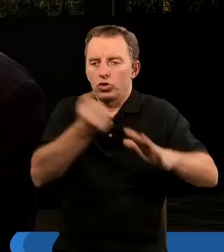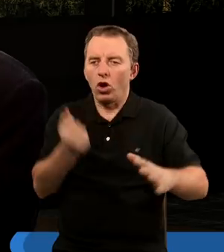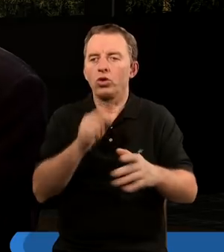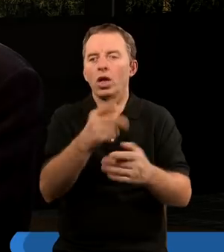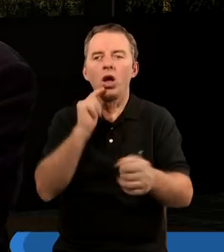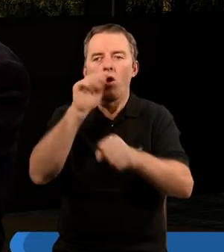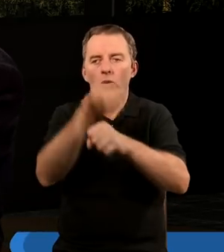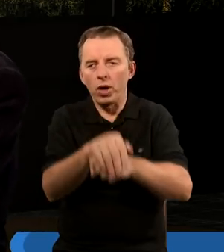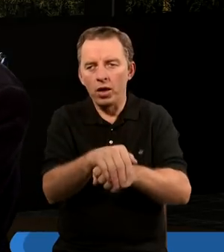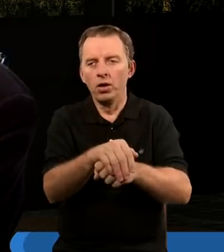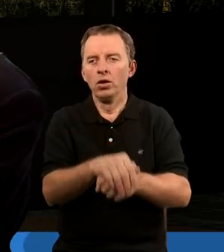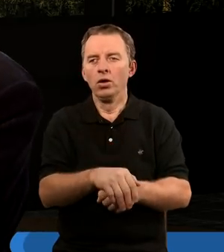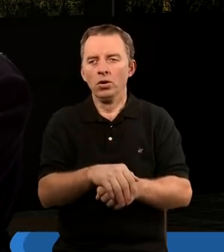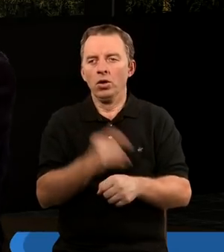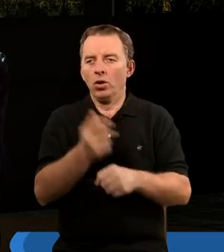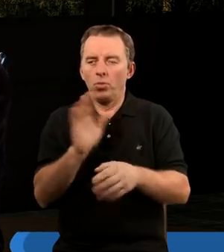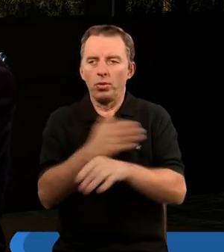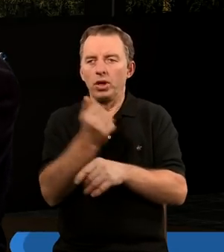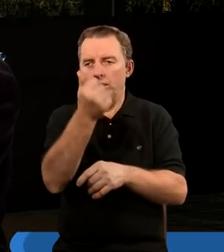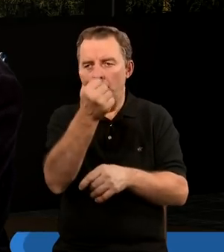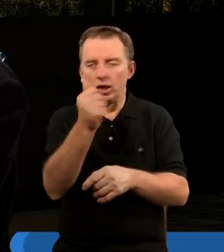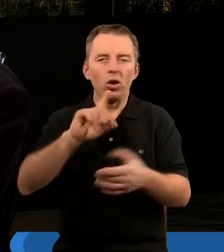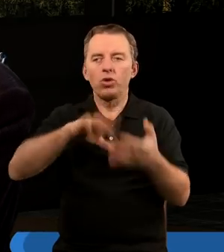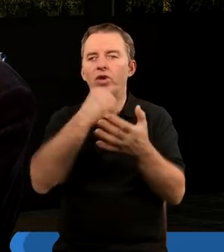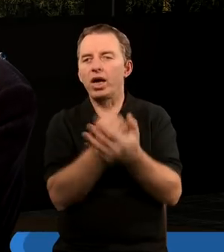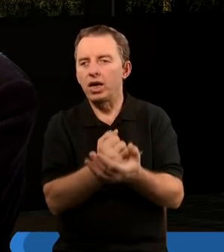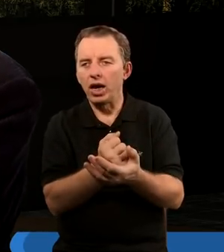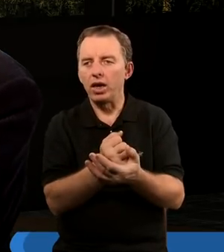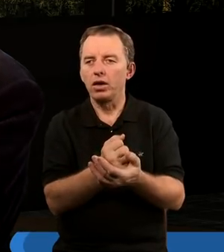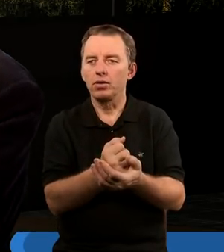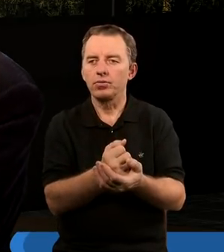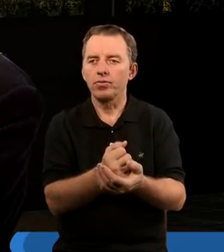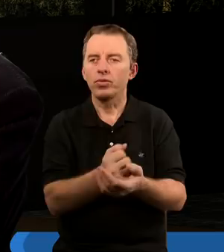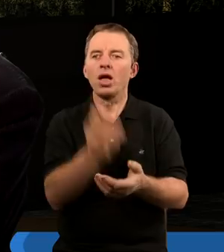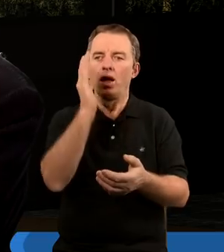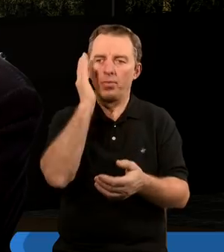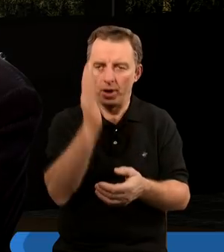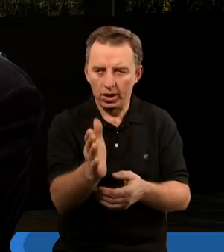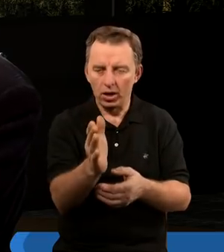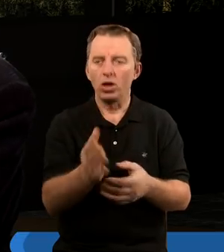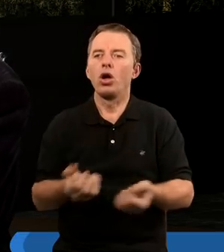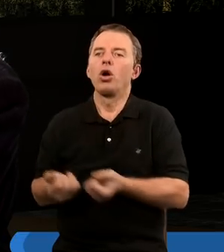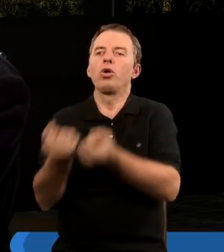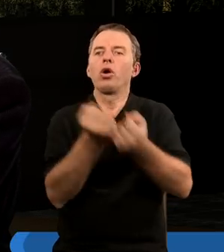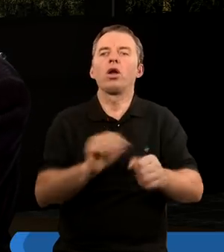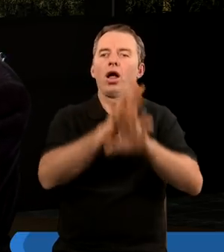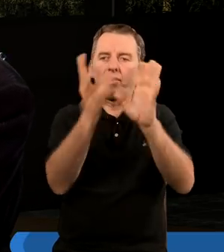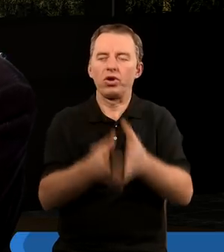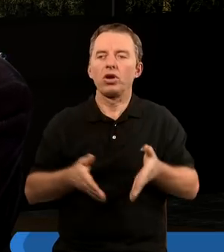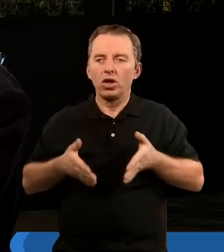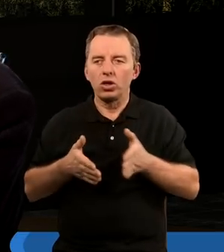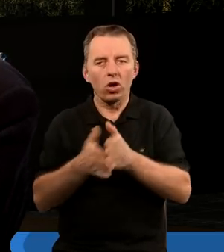obietnicę. Pominął tylko jedno stwierdzenie. Będą cię nosić na wszystkich